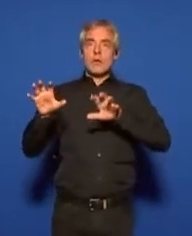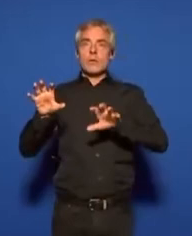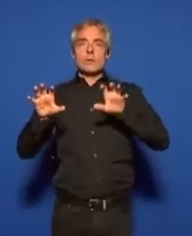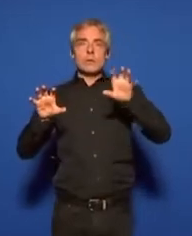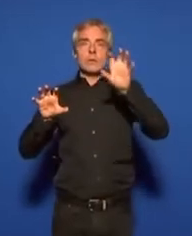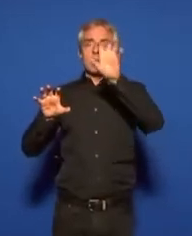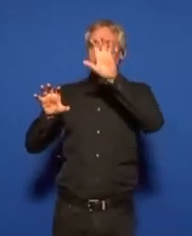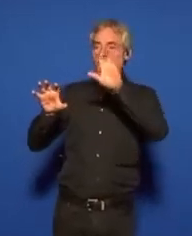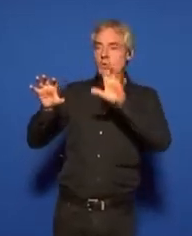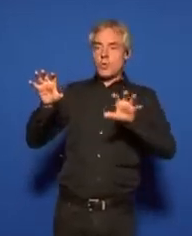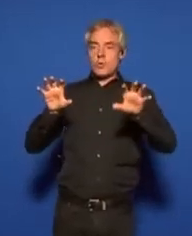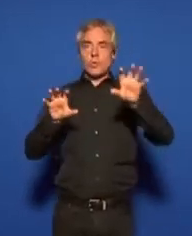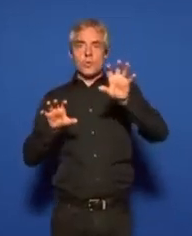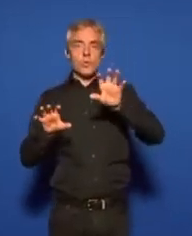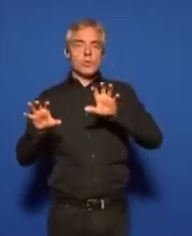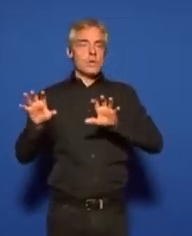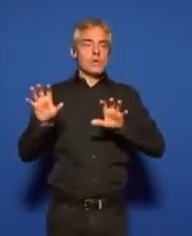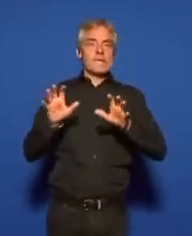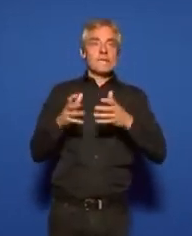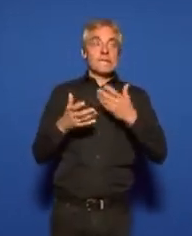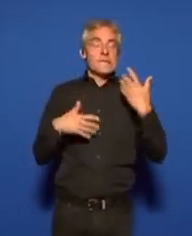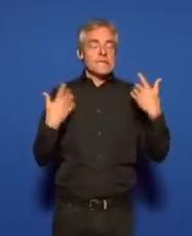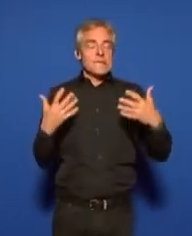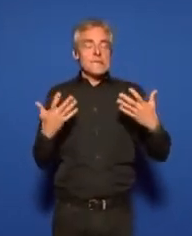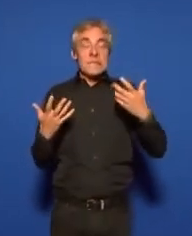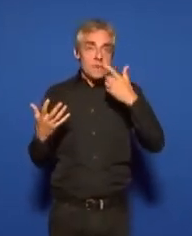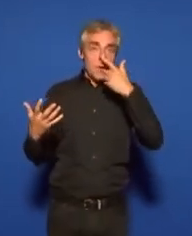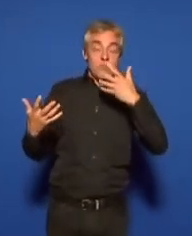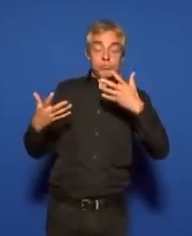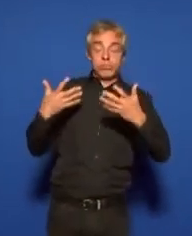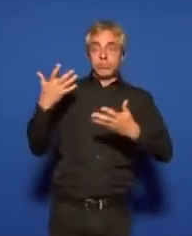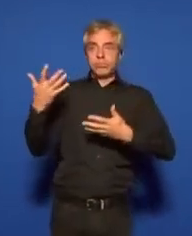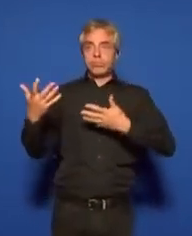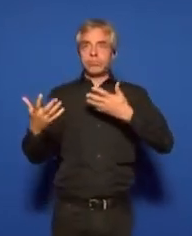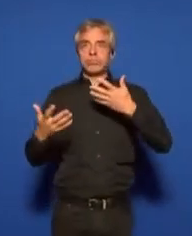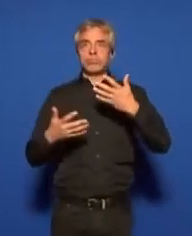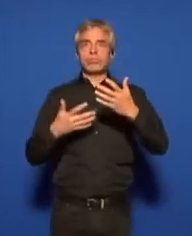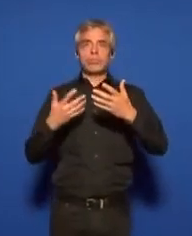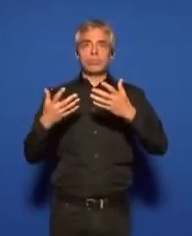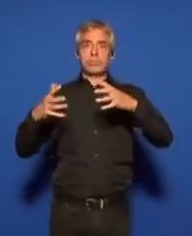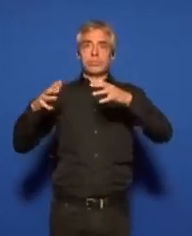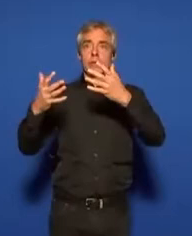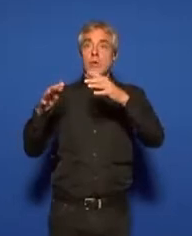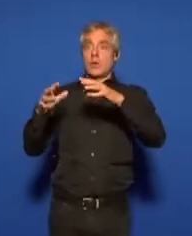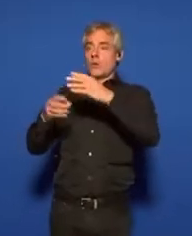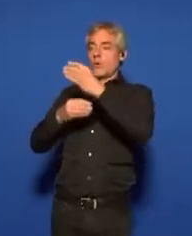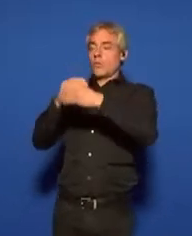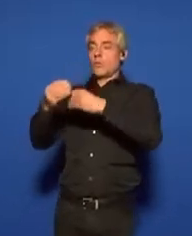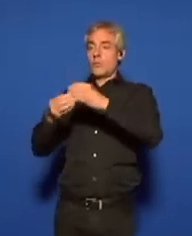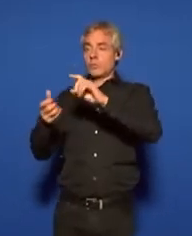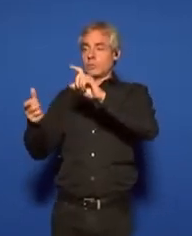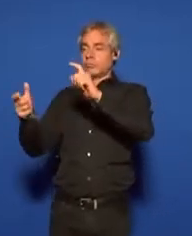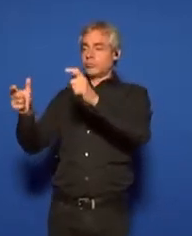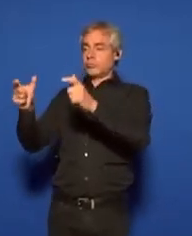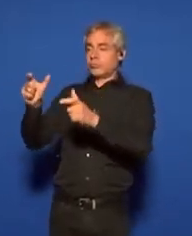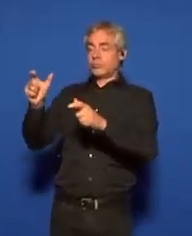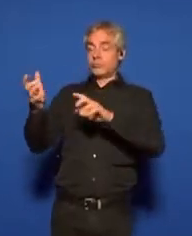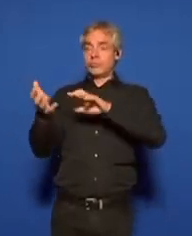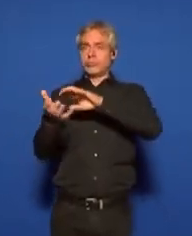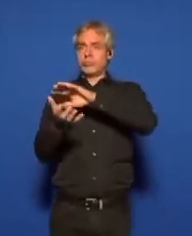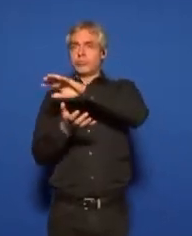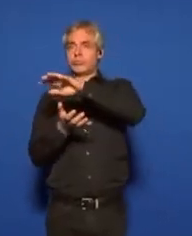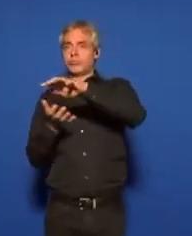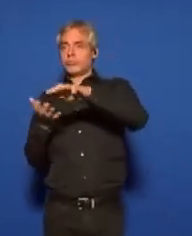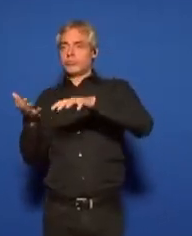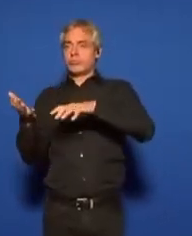sont en train d'entrer ou de s'enfoncer dans un tohu-bohu